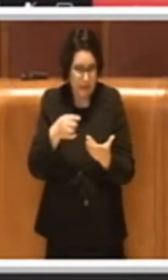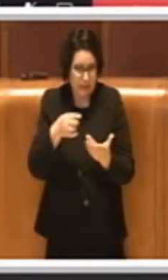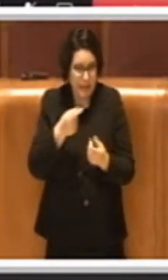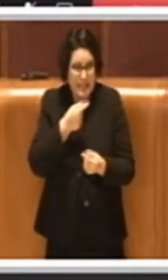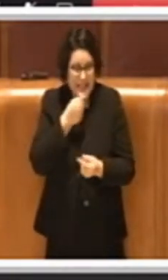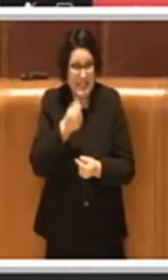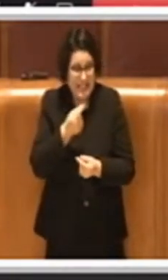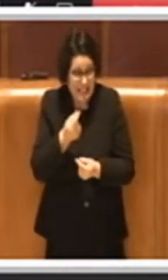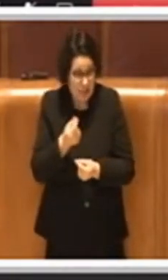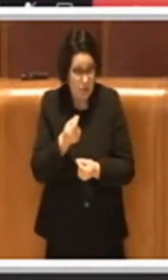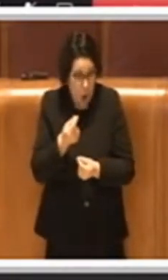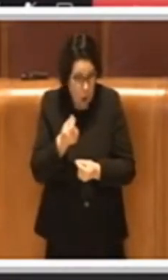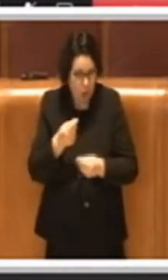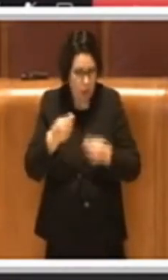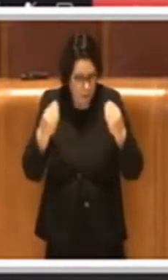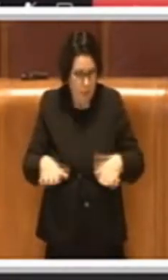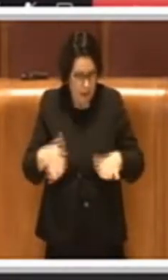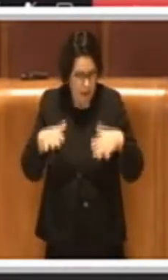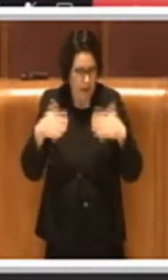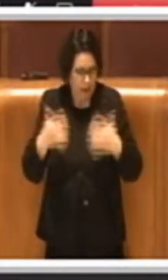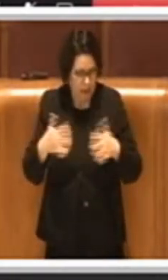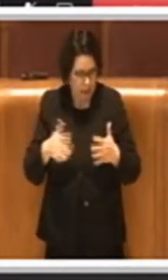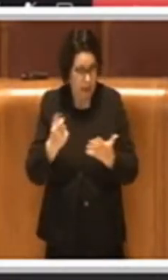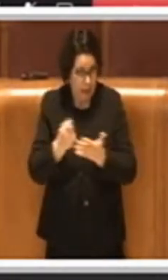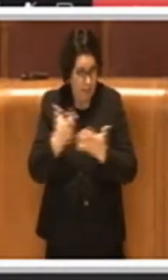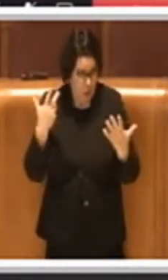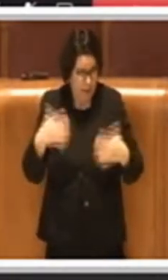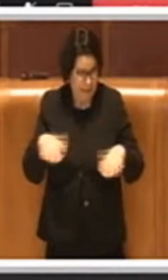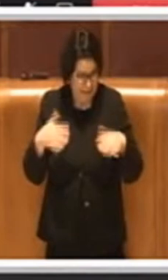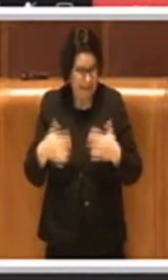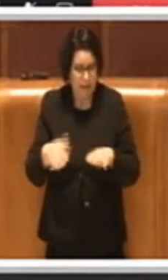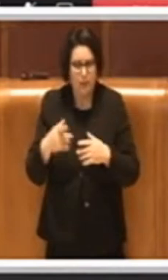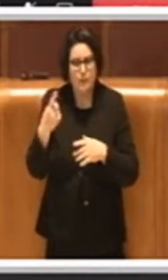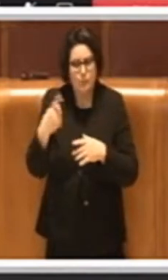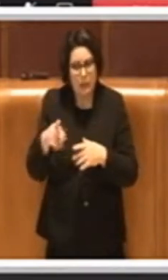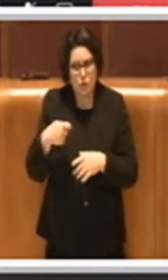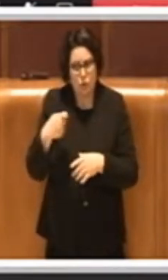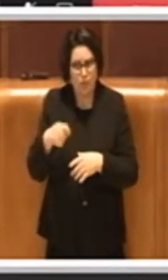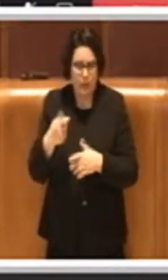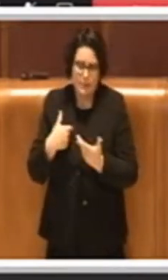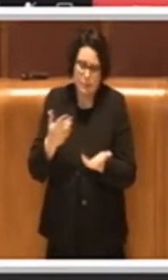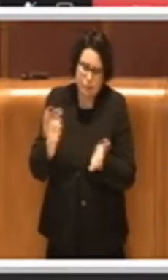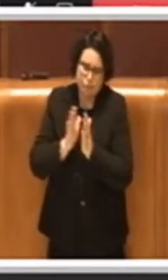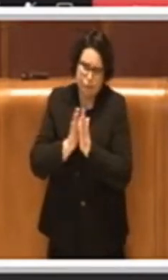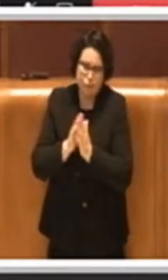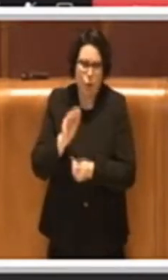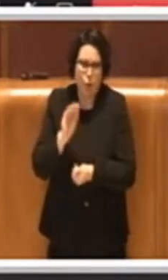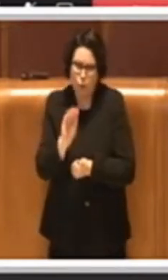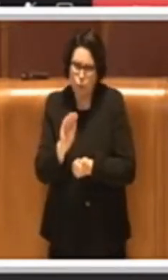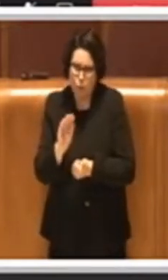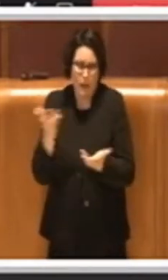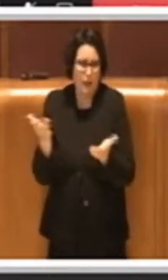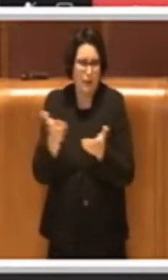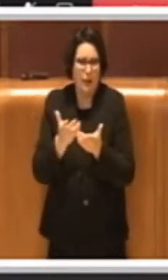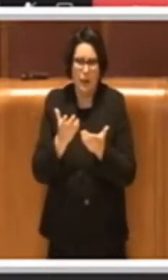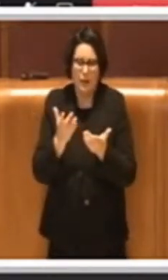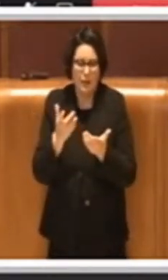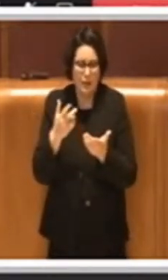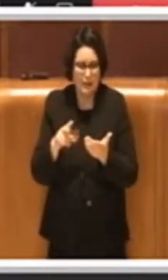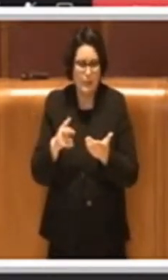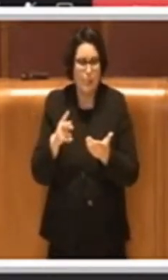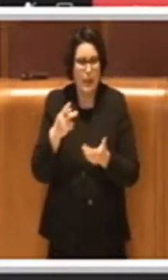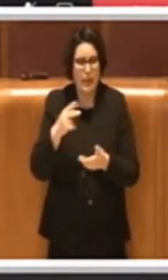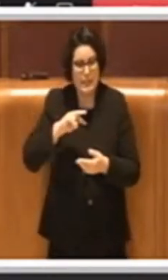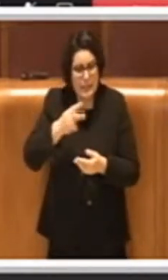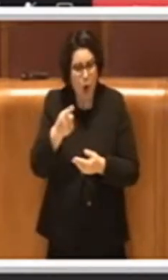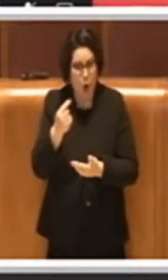importanti. E chiaramente, oltre a questo presidente, insomma, noi chiediamo dove sia la seconda tranche